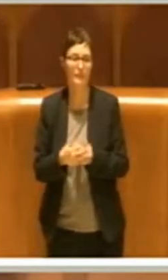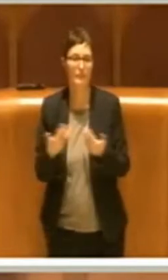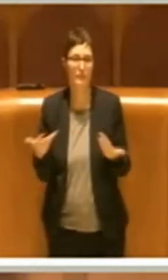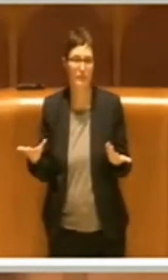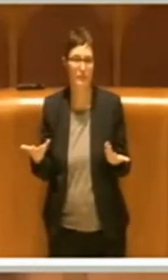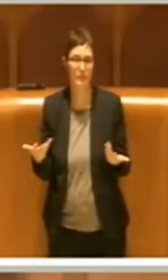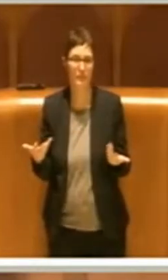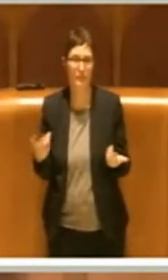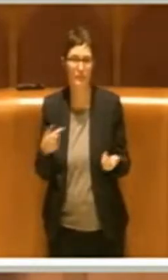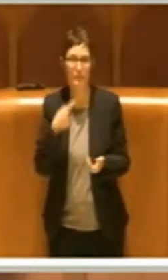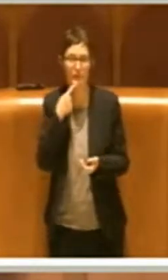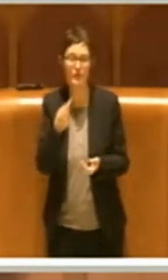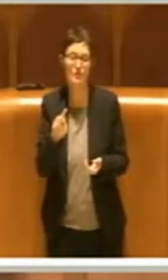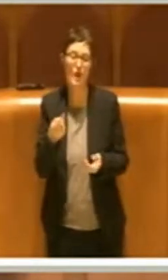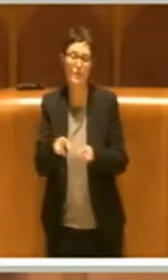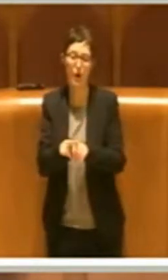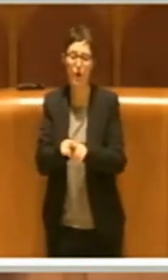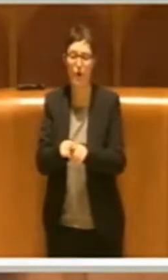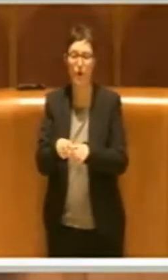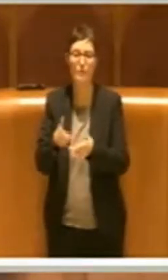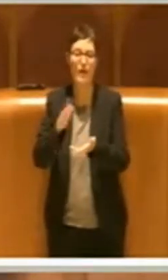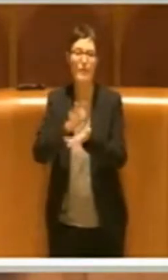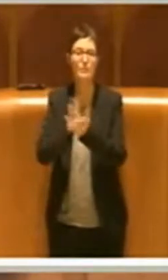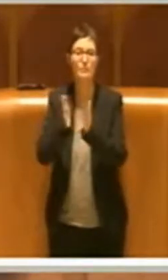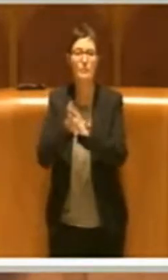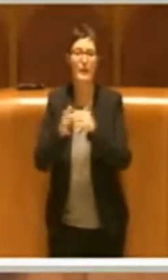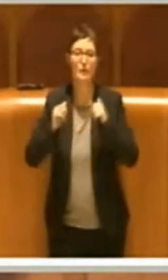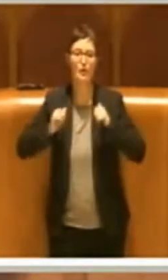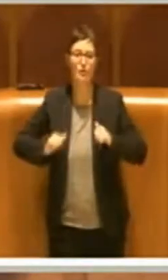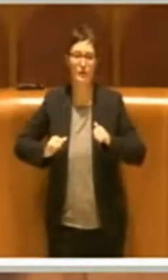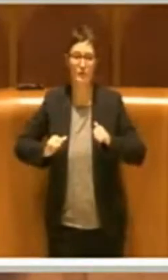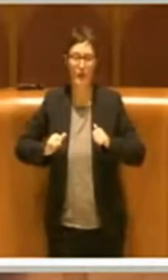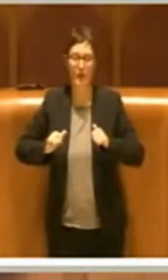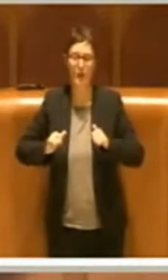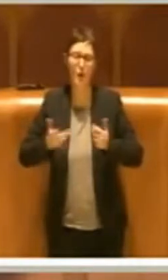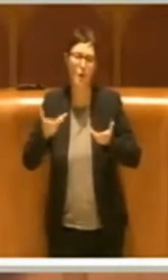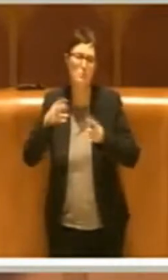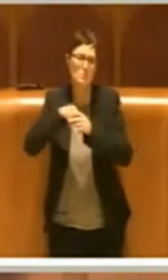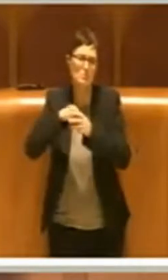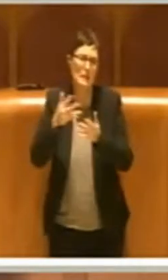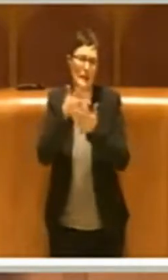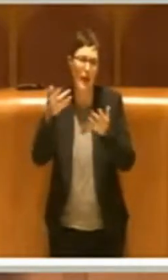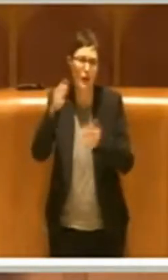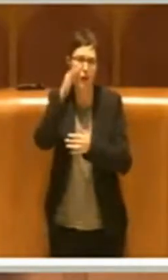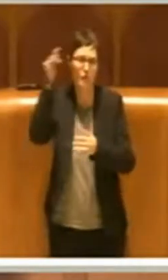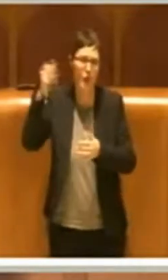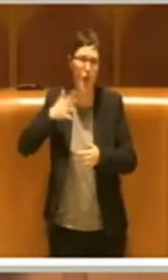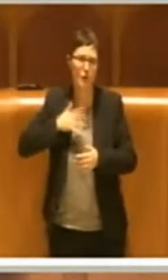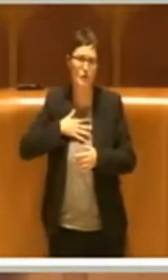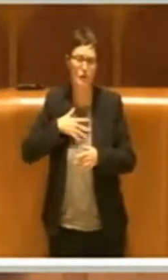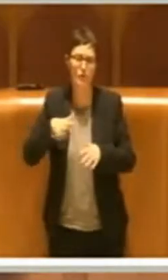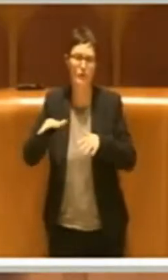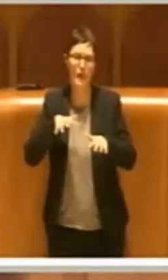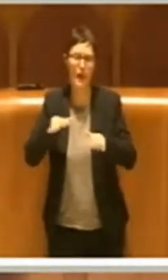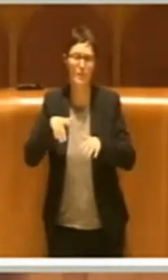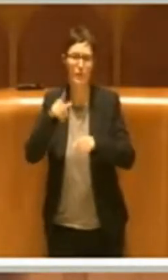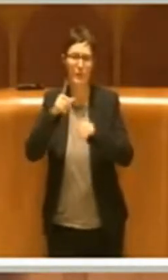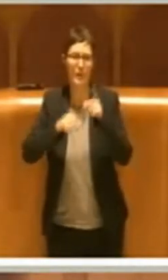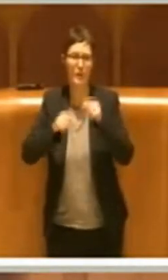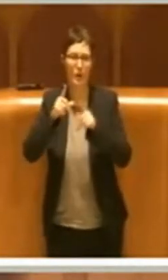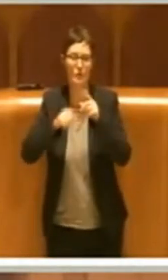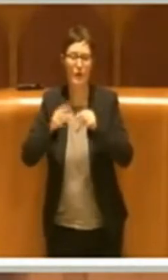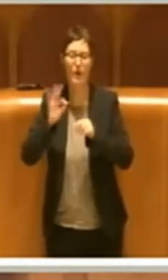Quindi, come detto, un patto civico e rientra nella nostra filosofia, nella filosofia del Cinque Stelle, in cui è il cittadino che